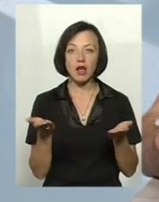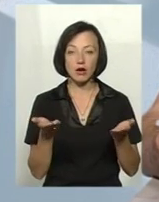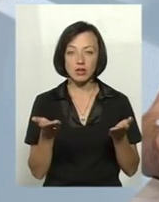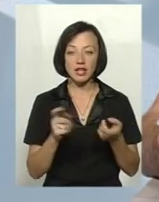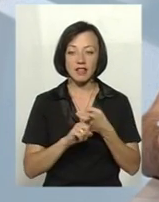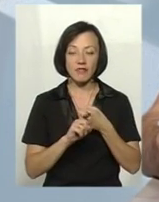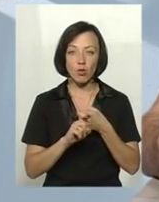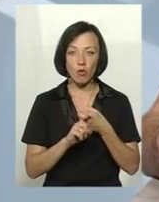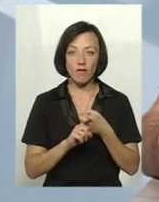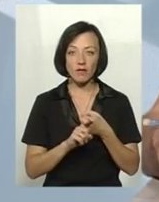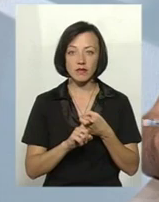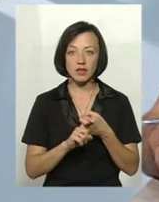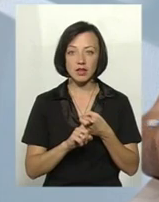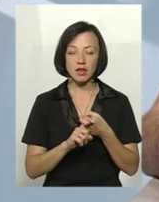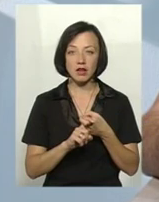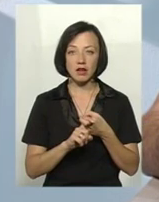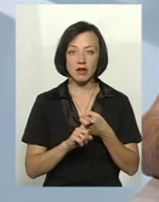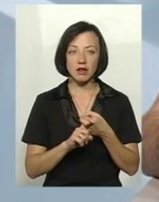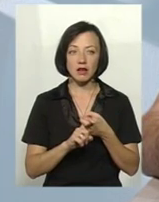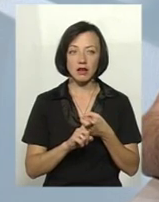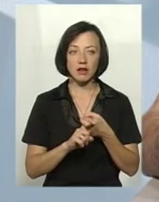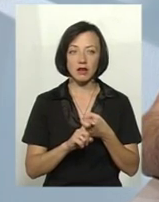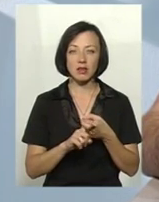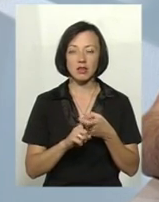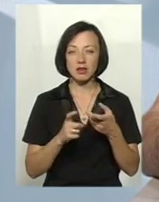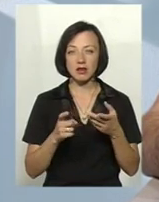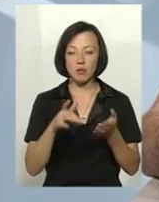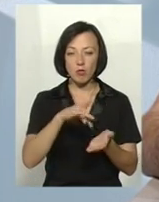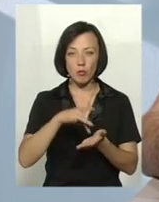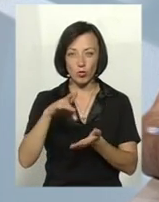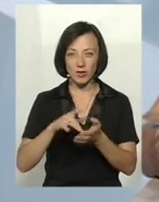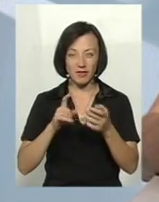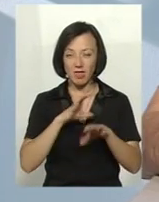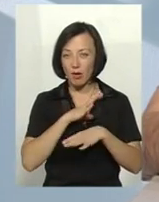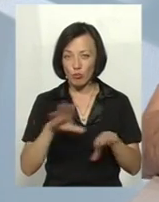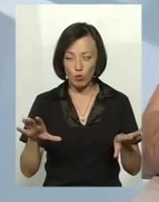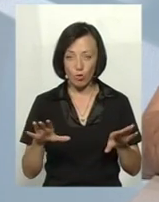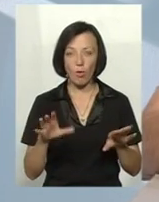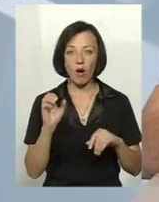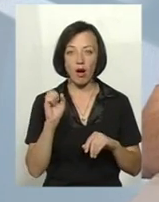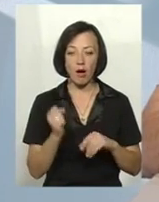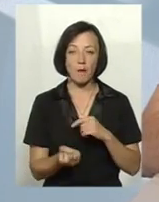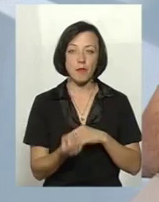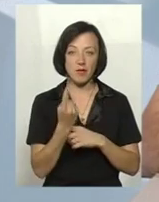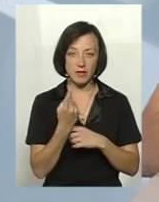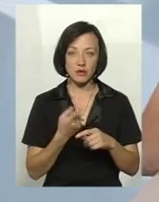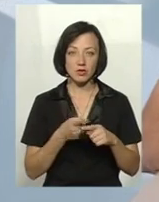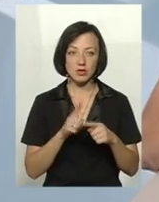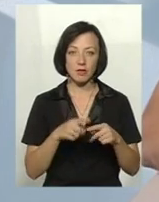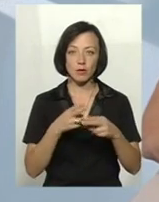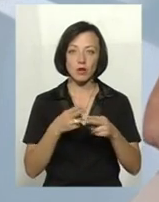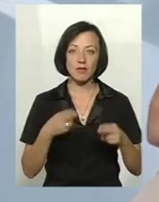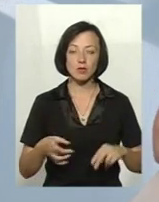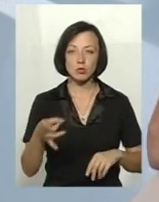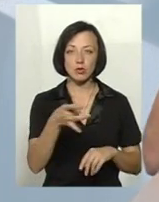інфікованих там об'єктів, чи неблагополучних пунктів не було, а проявилося в Найвецькому